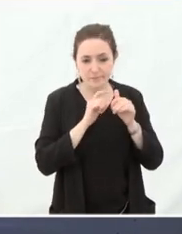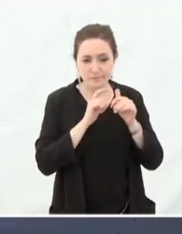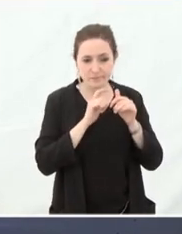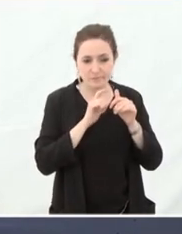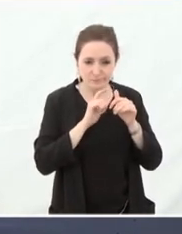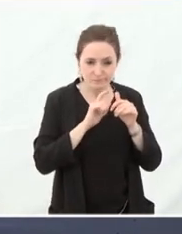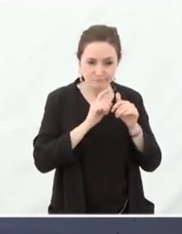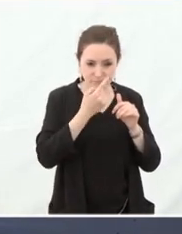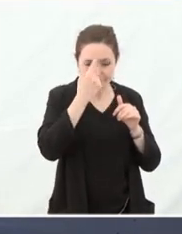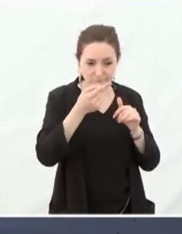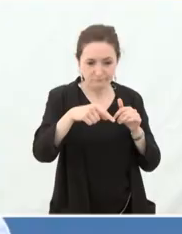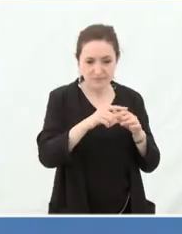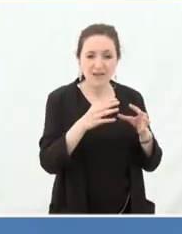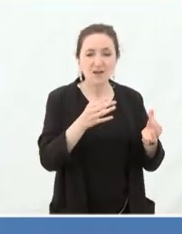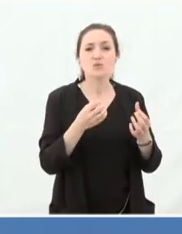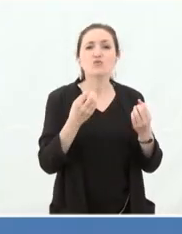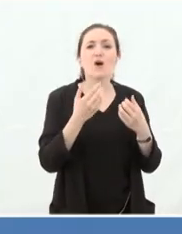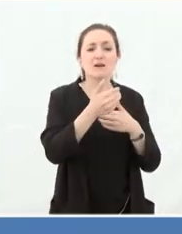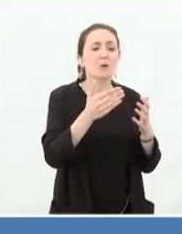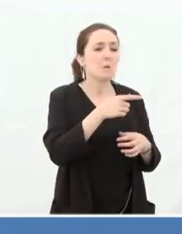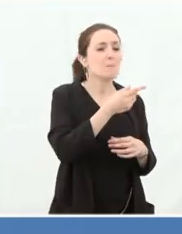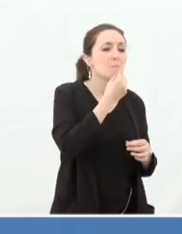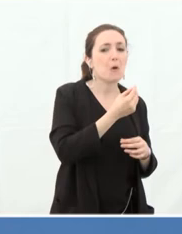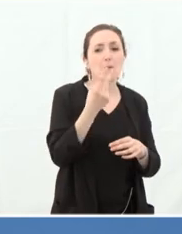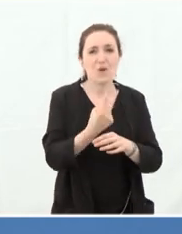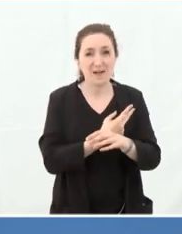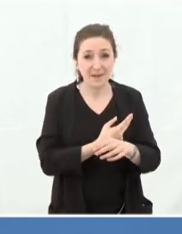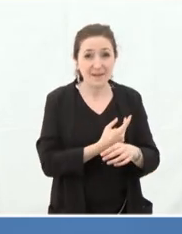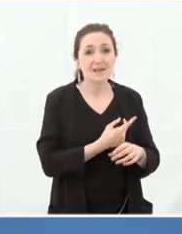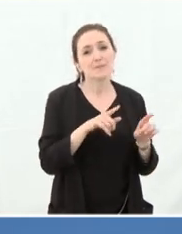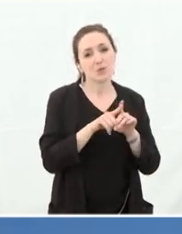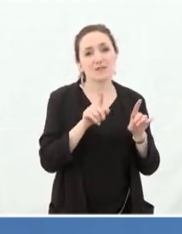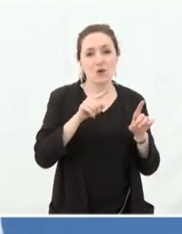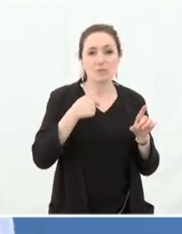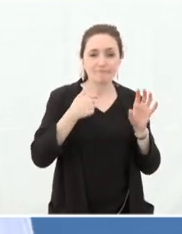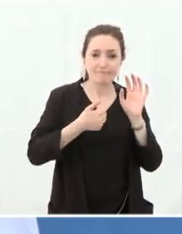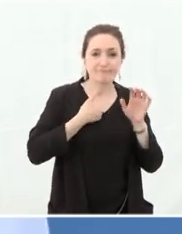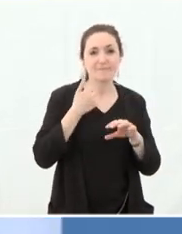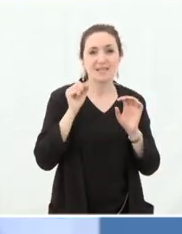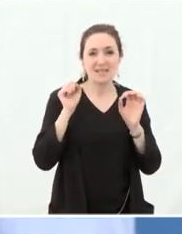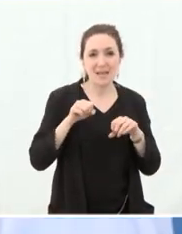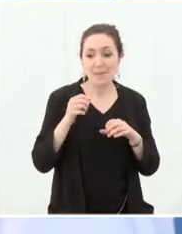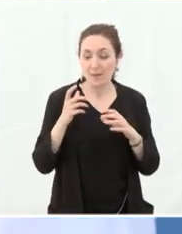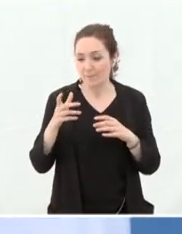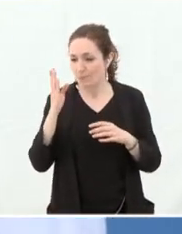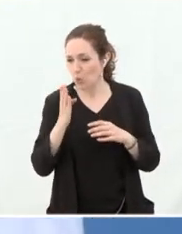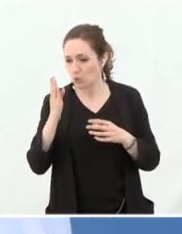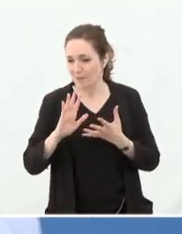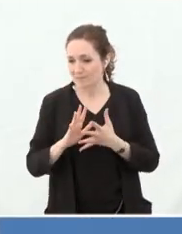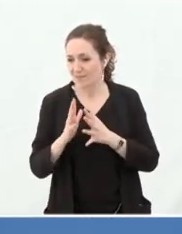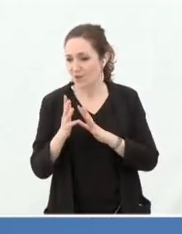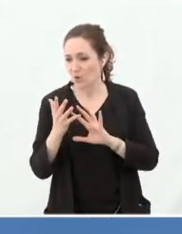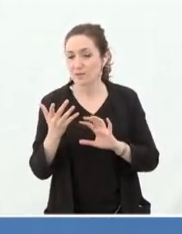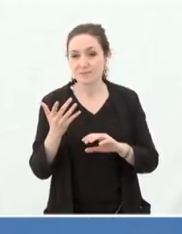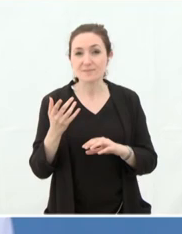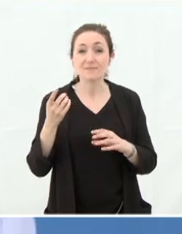parfois catégorisés comme bons ou mauvais, et puis, en même temps, être capable de pouvoir comprendre l'évolution des besoins, en particulier sur, et pas